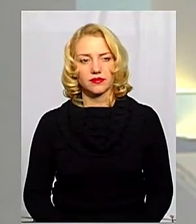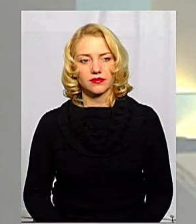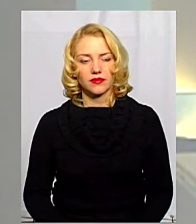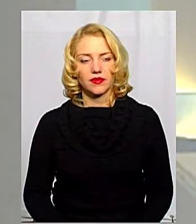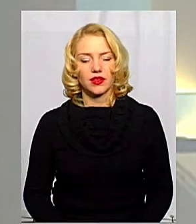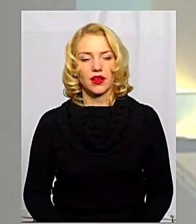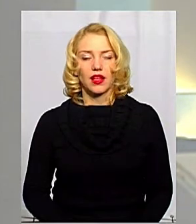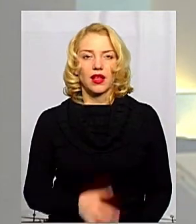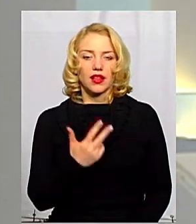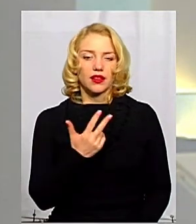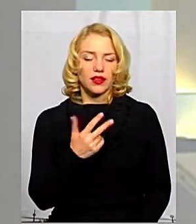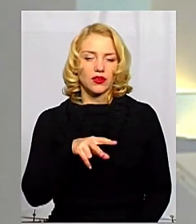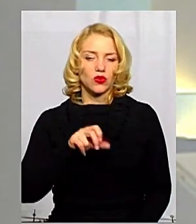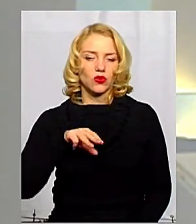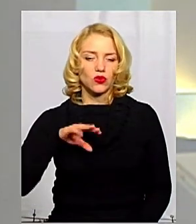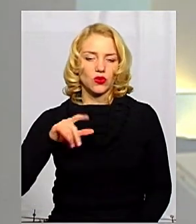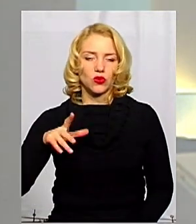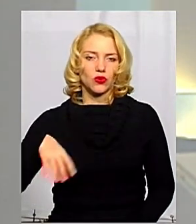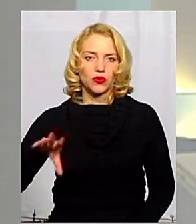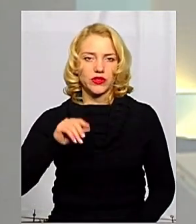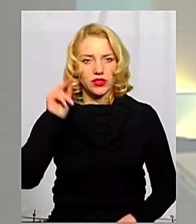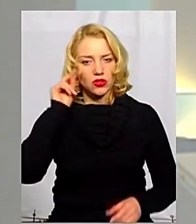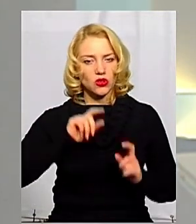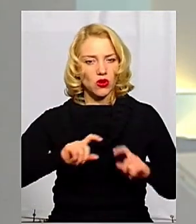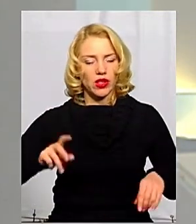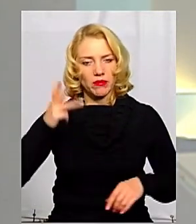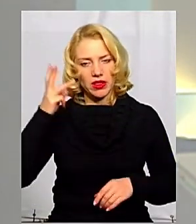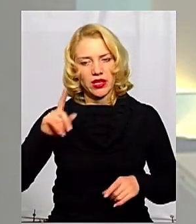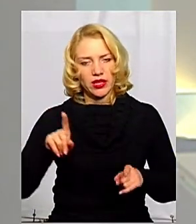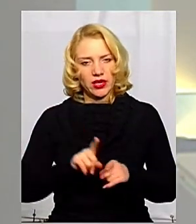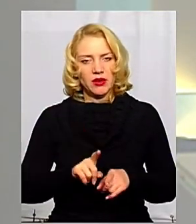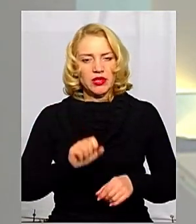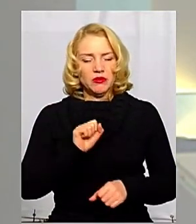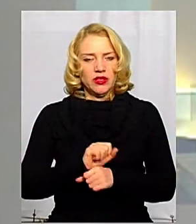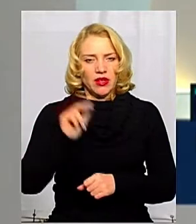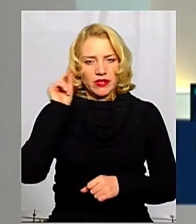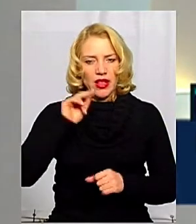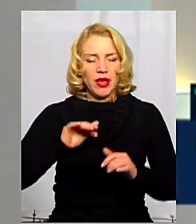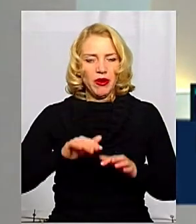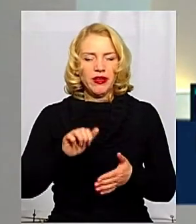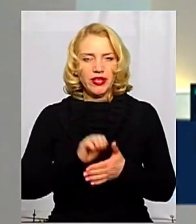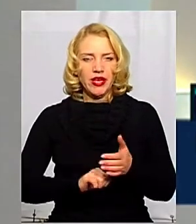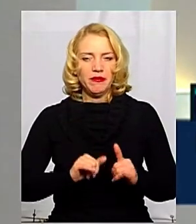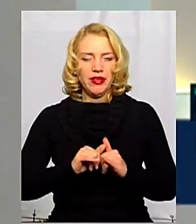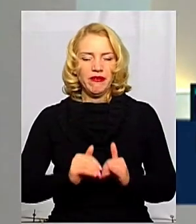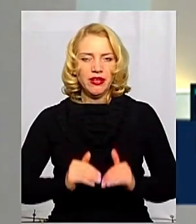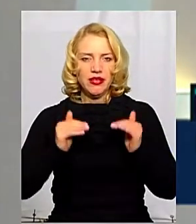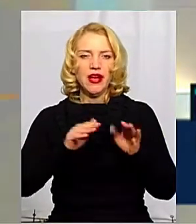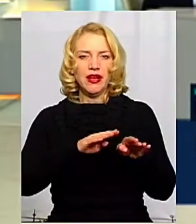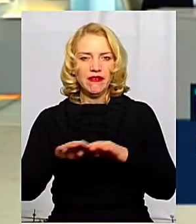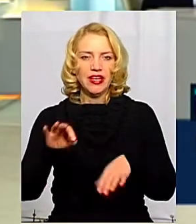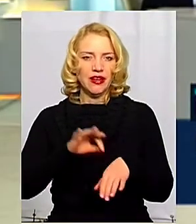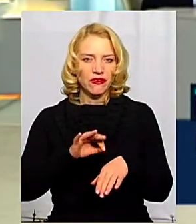З 3 люту в усіх школах Хмельницького теж призупинений навчальний процес через підвищення рівня захворюваності